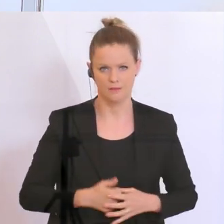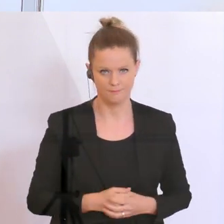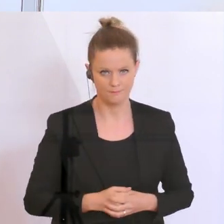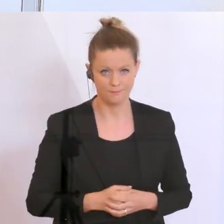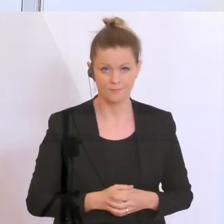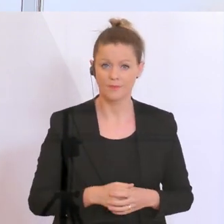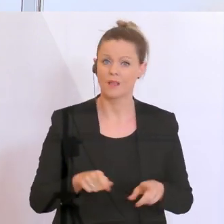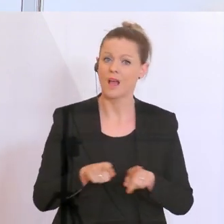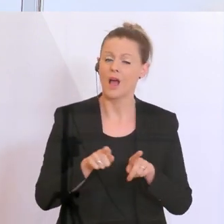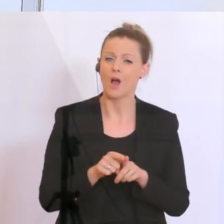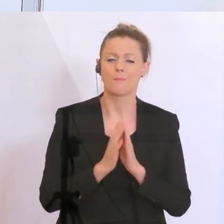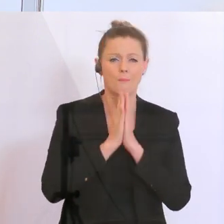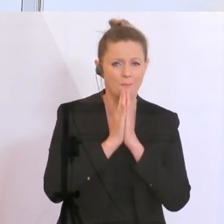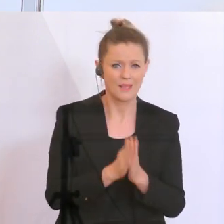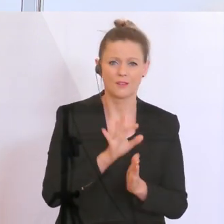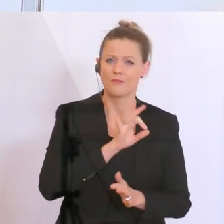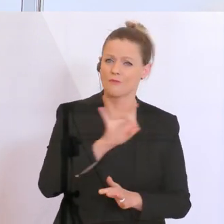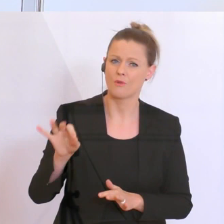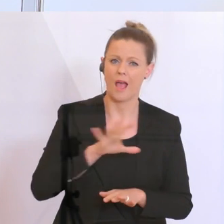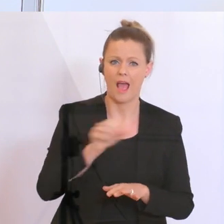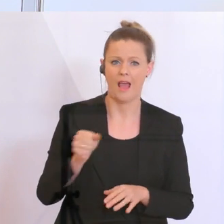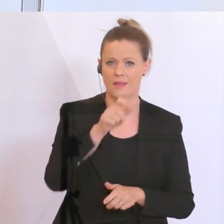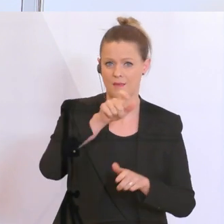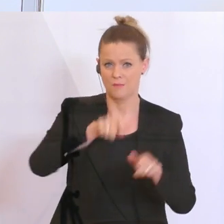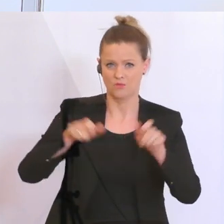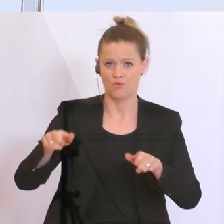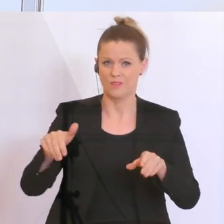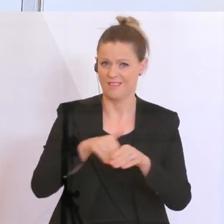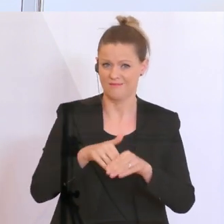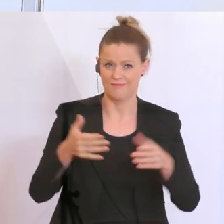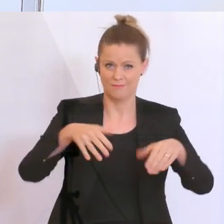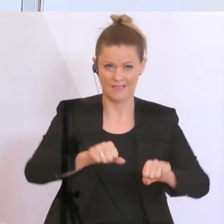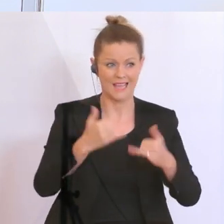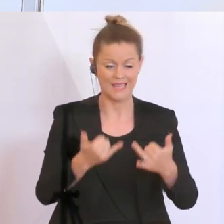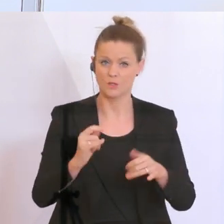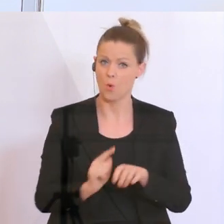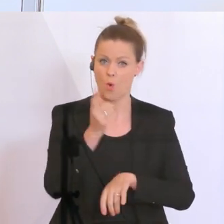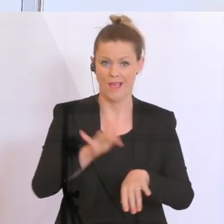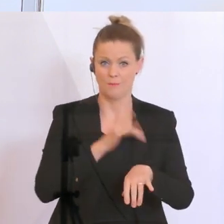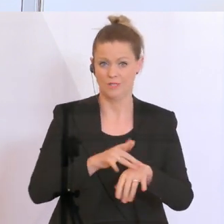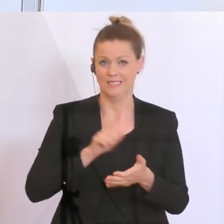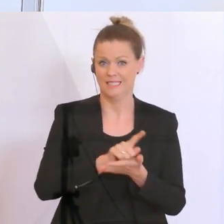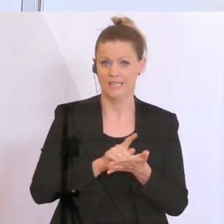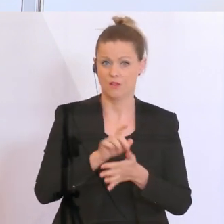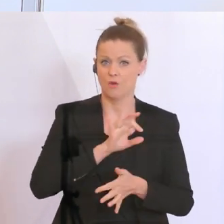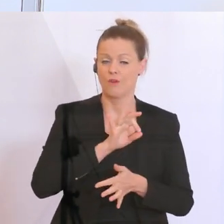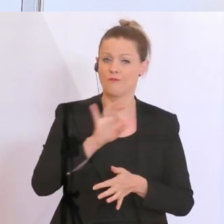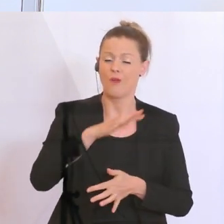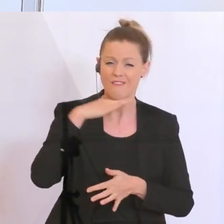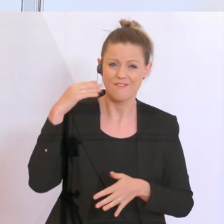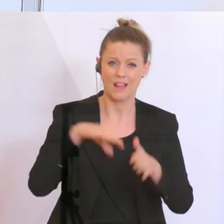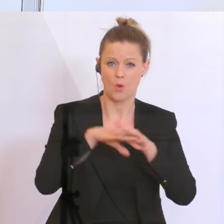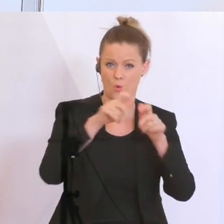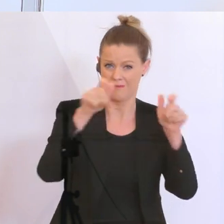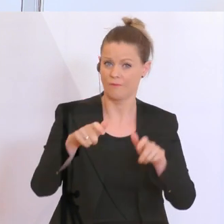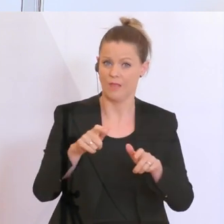alle Bankmitarbeiterinnen und Bankmitarbeiter. Es sind hochemotionale Zeiten für viele Unternehmerinnen und Unternehmer. Es geht um